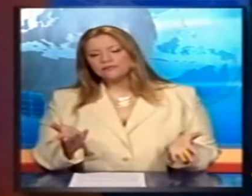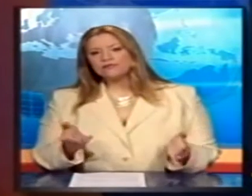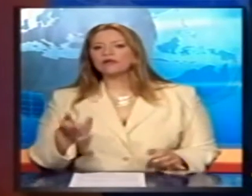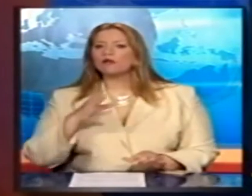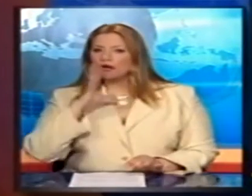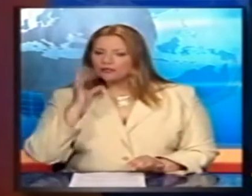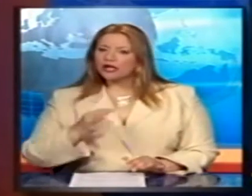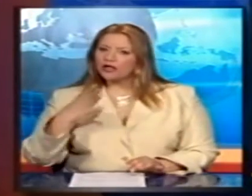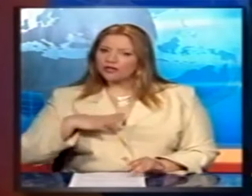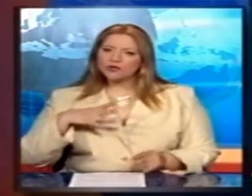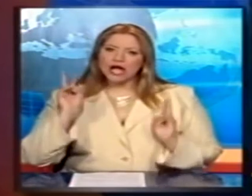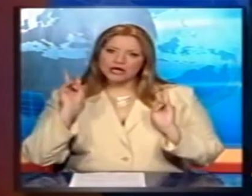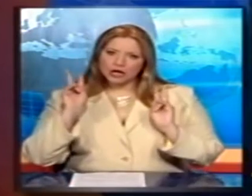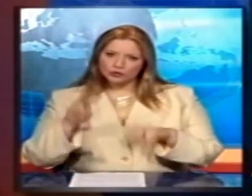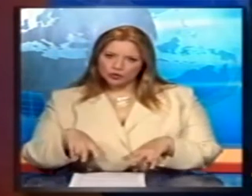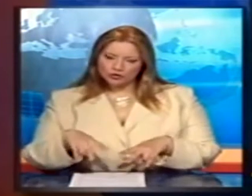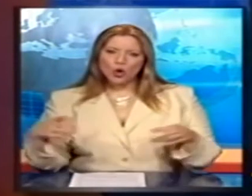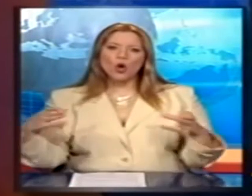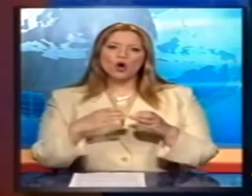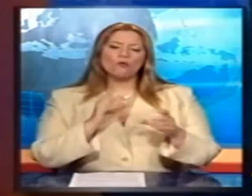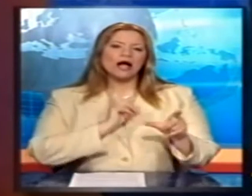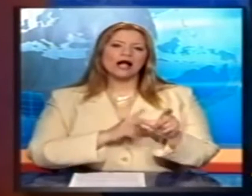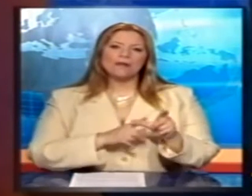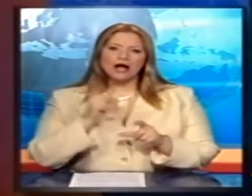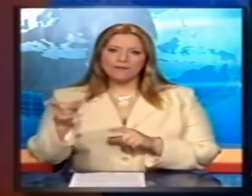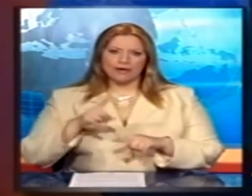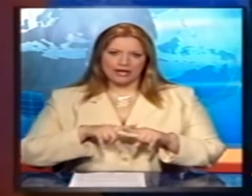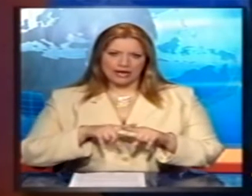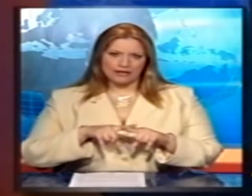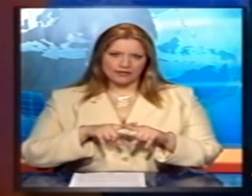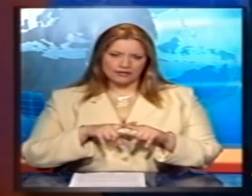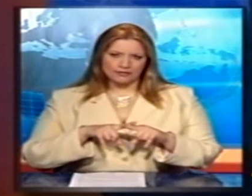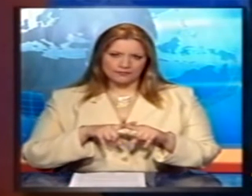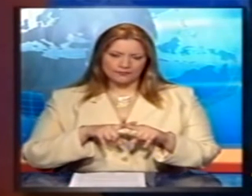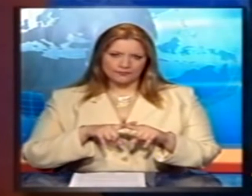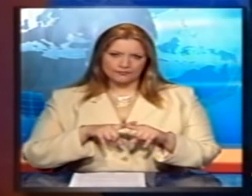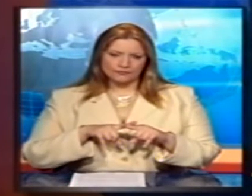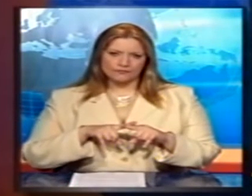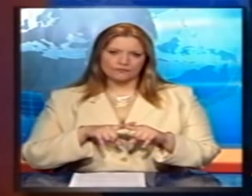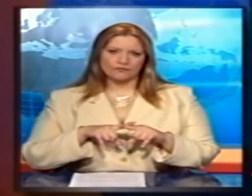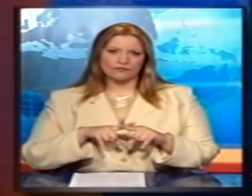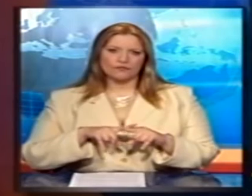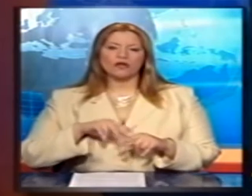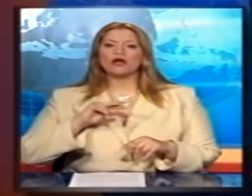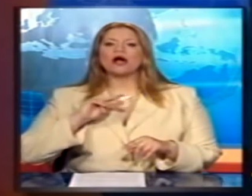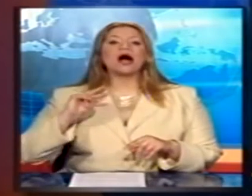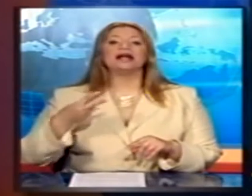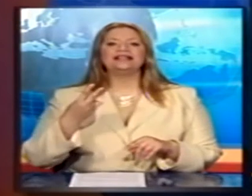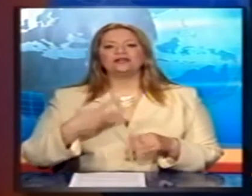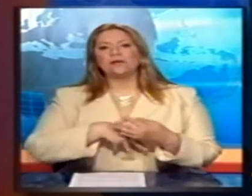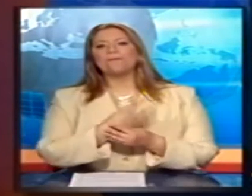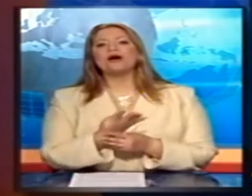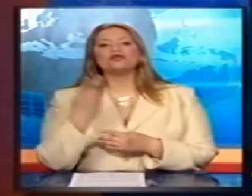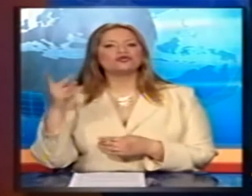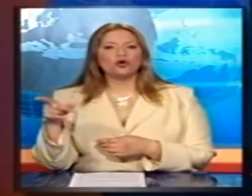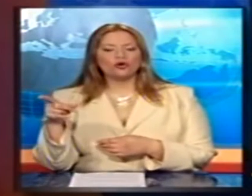να αναγνωρίσουμε ότι το Κομμουνιστικό Κόμμα Ελλάδας σε αντίθεση με το πανελλήνιο σοσιαλιστικό κίνημα